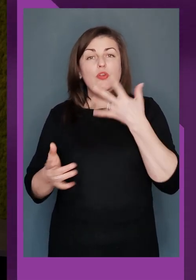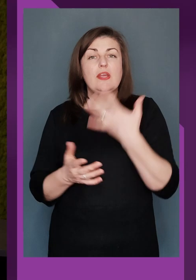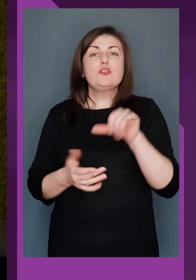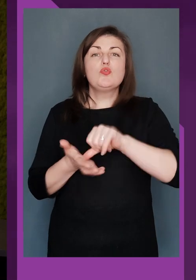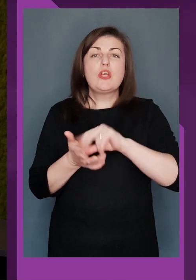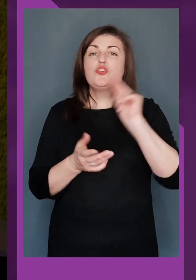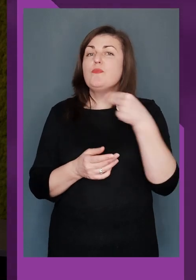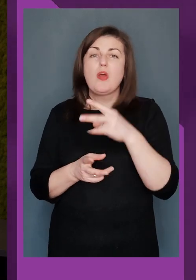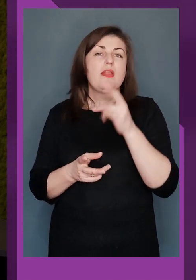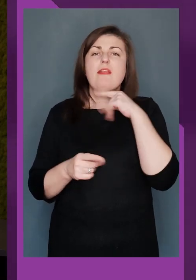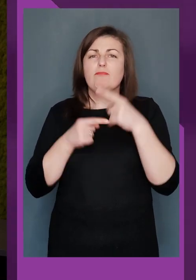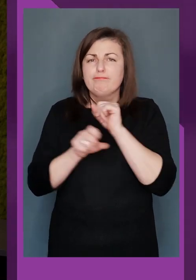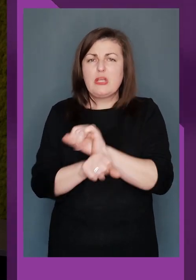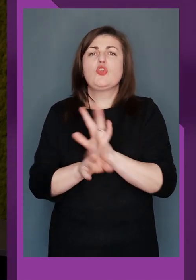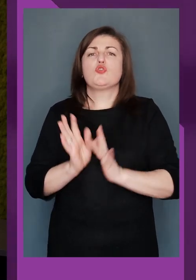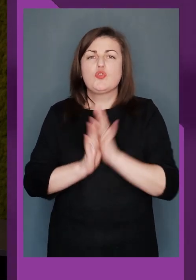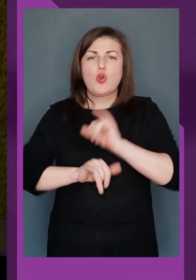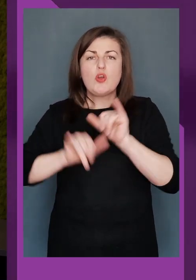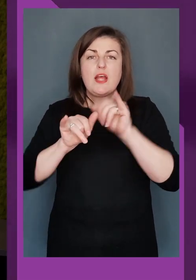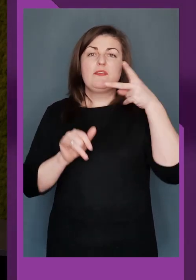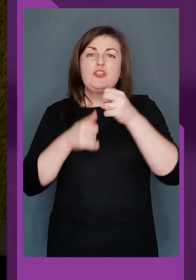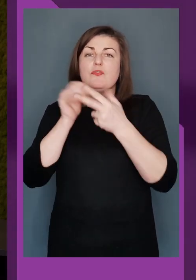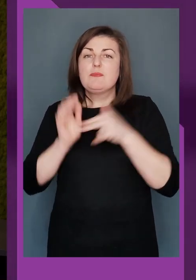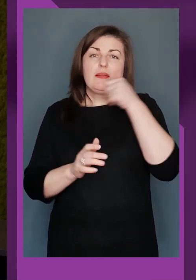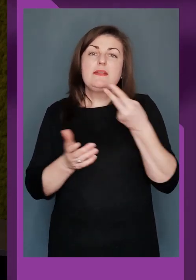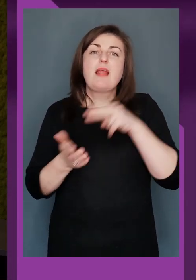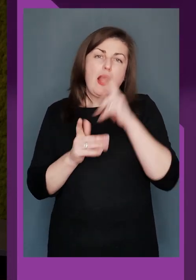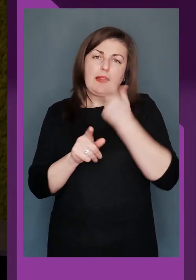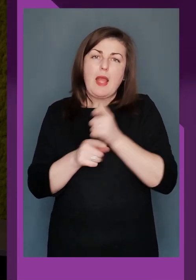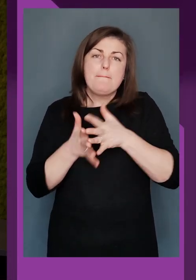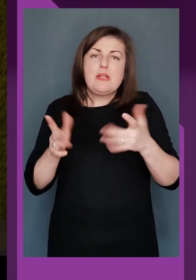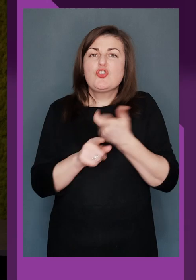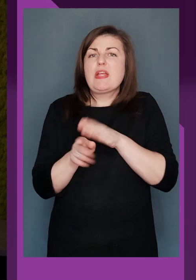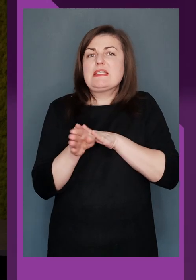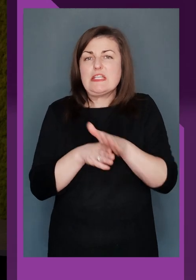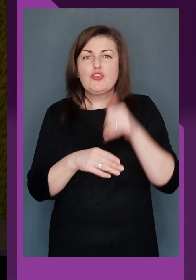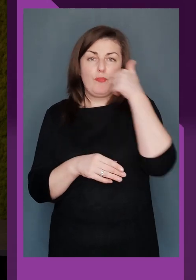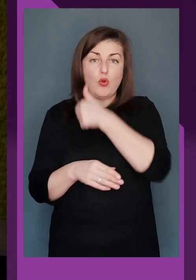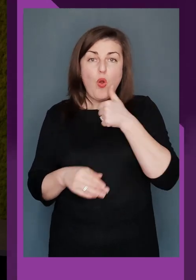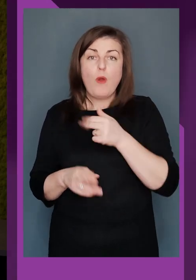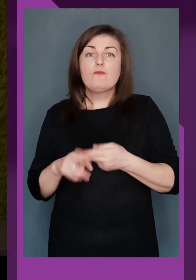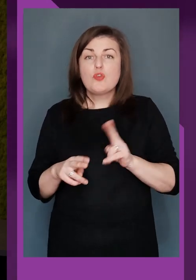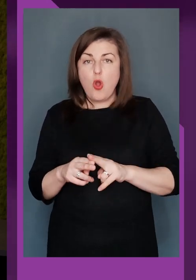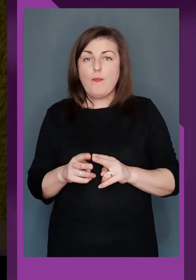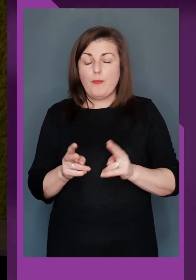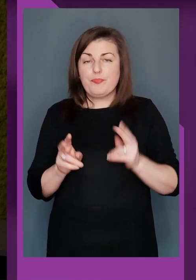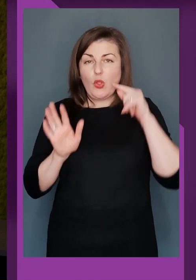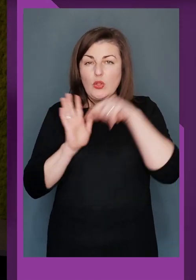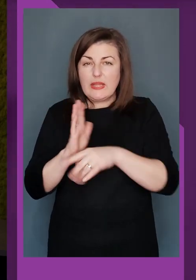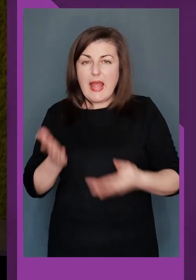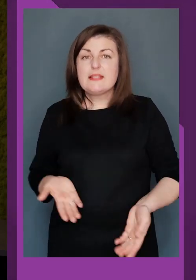кількість учасників чемпіонату невпинно зростає. 2018 рік став найбільш насиченим роком в цьому